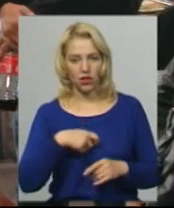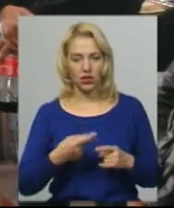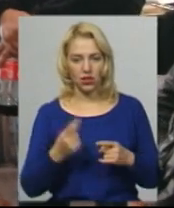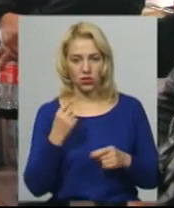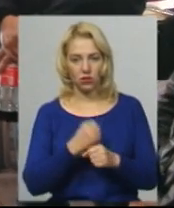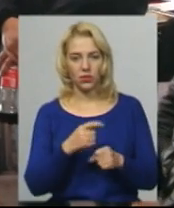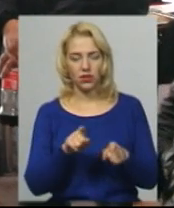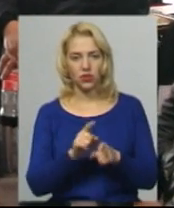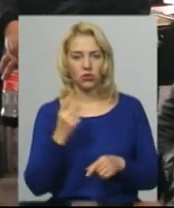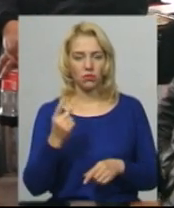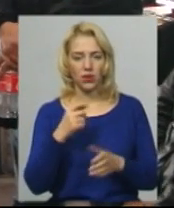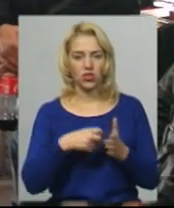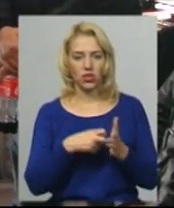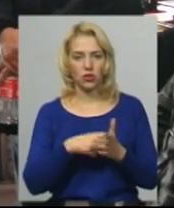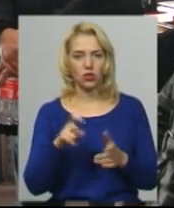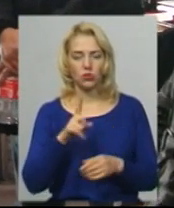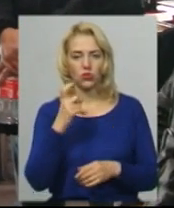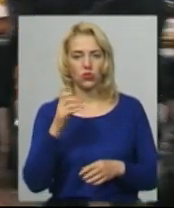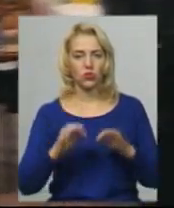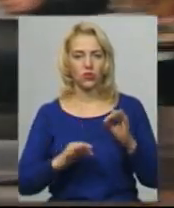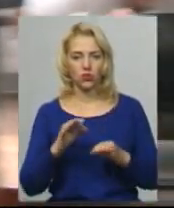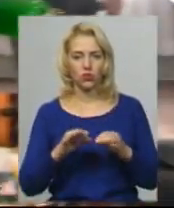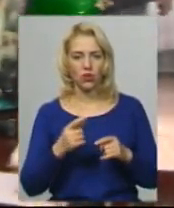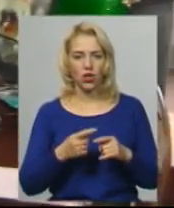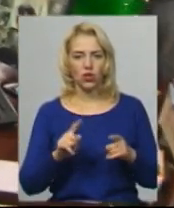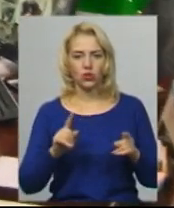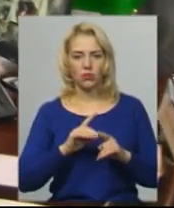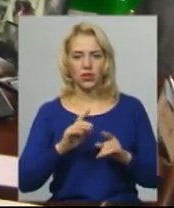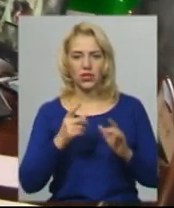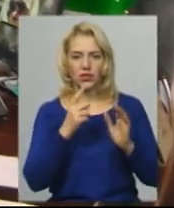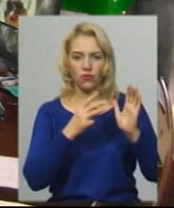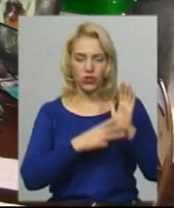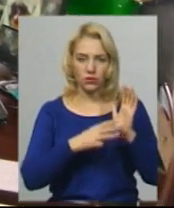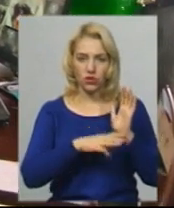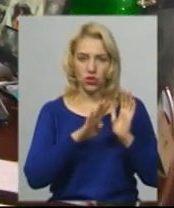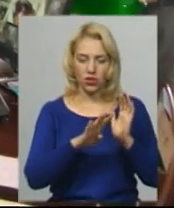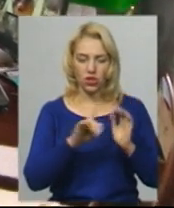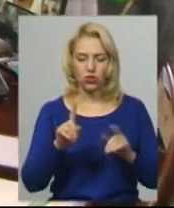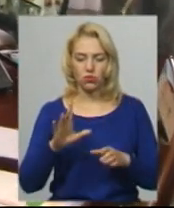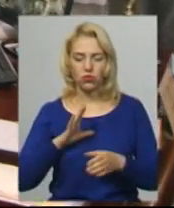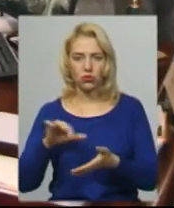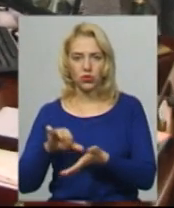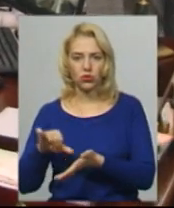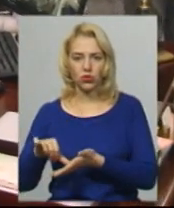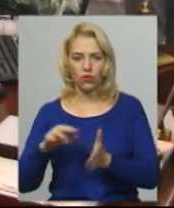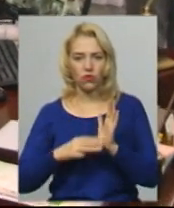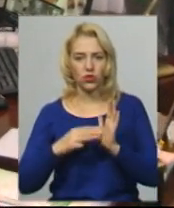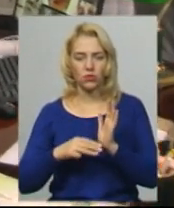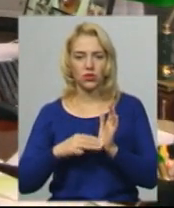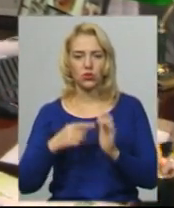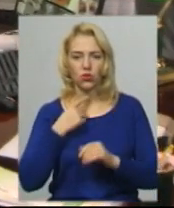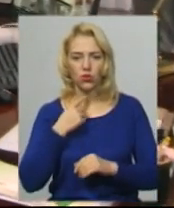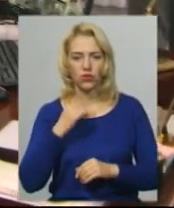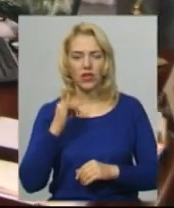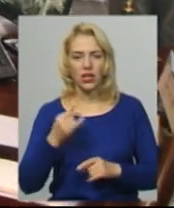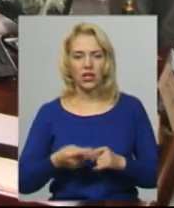перший вистріл, він завжди був 100-відсотковий. Щоб і було з 84-х 80, і щоб і було 80 голосів. От